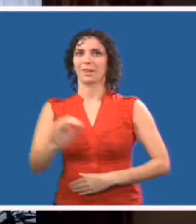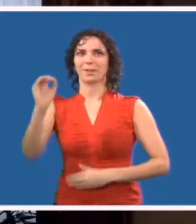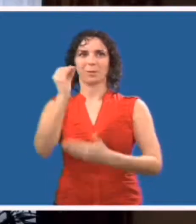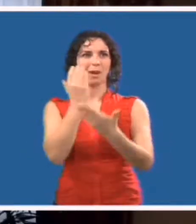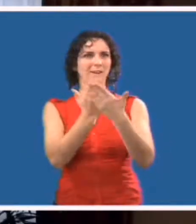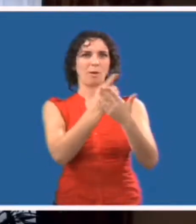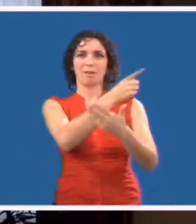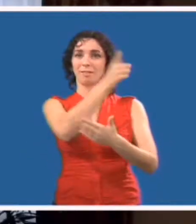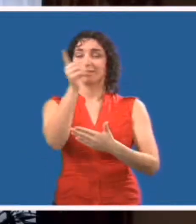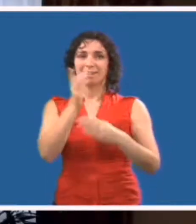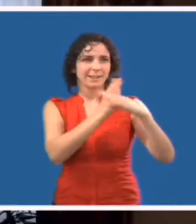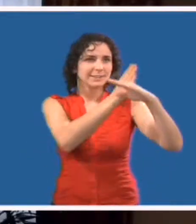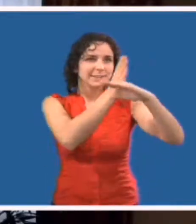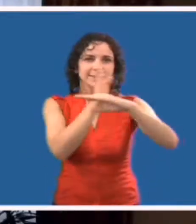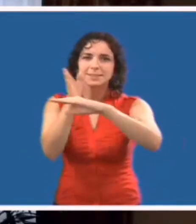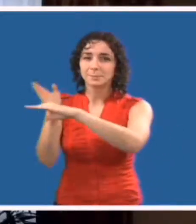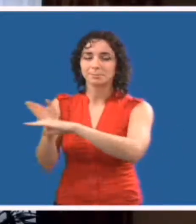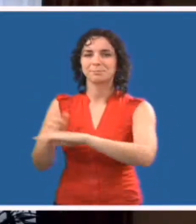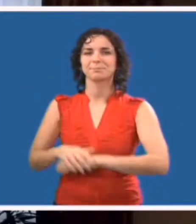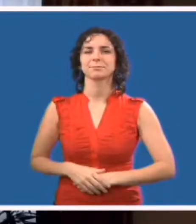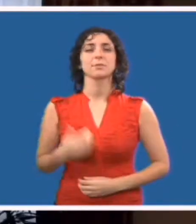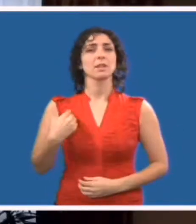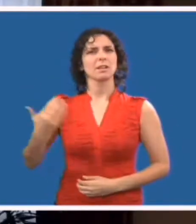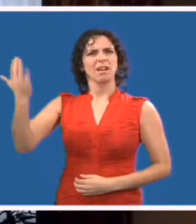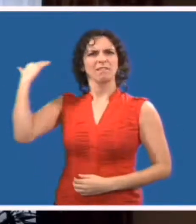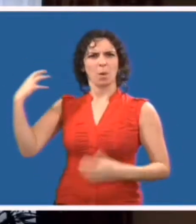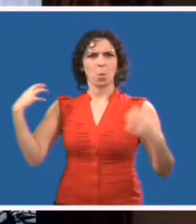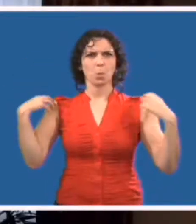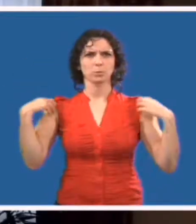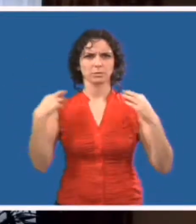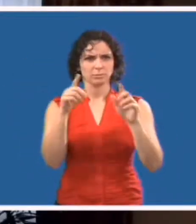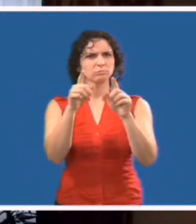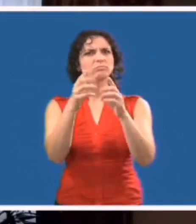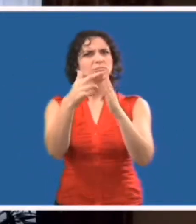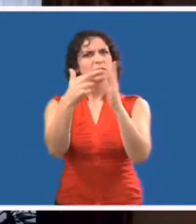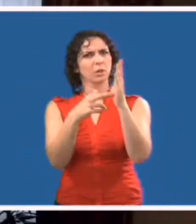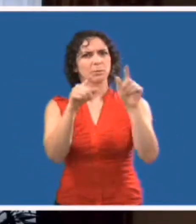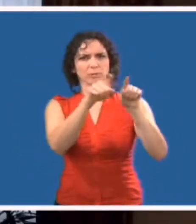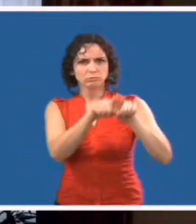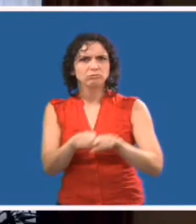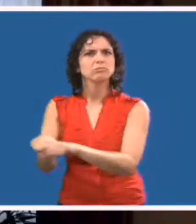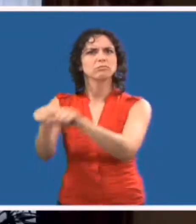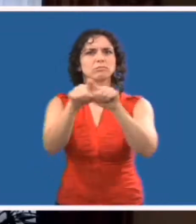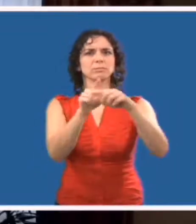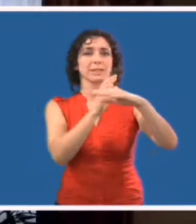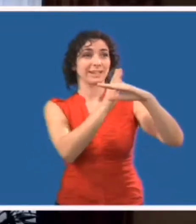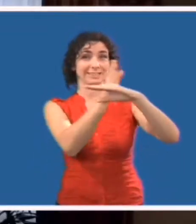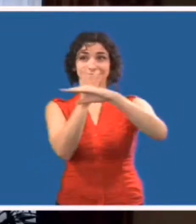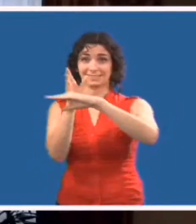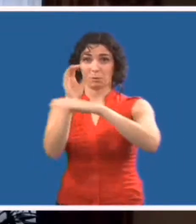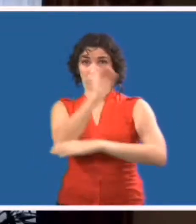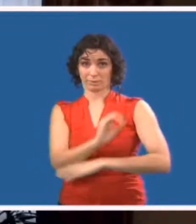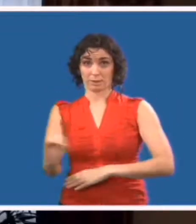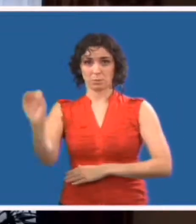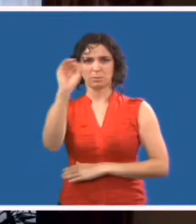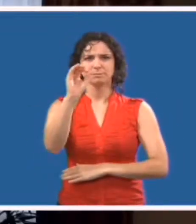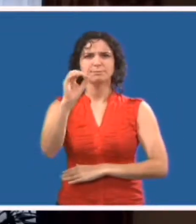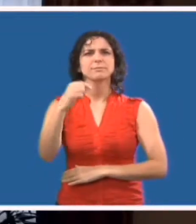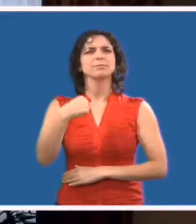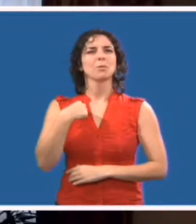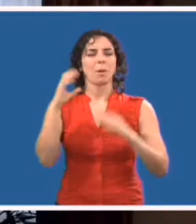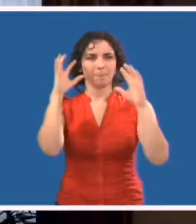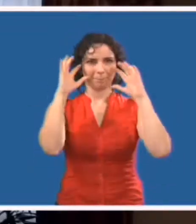Avant de devenir lieutenant-gouverneur, j'ai eu le privilège de présider le conseil consultatif